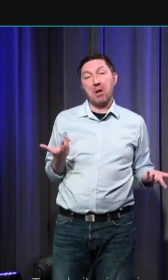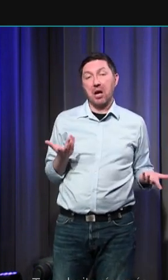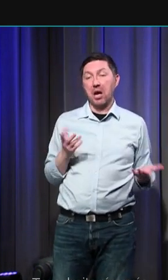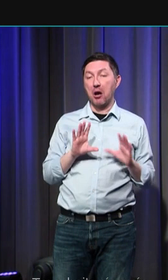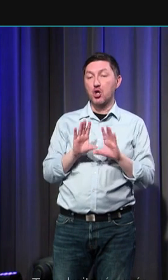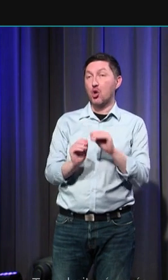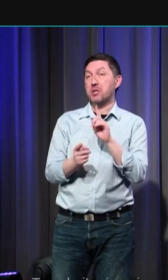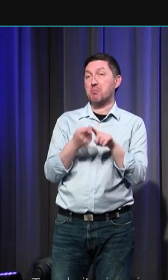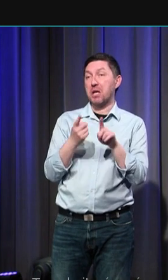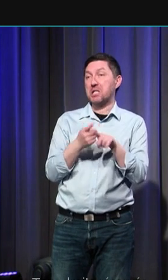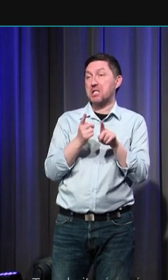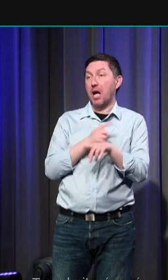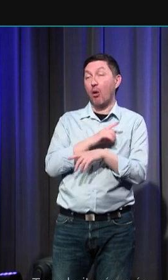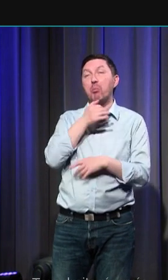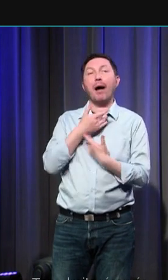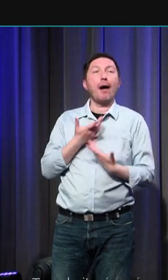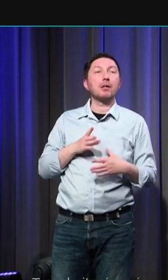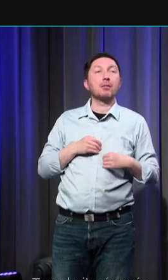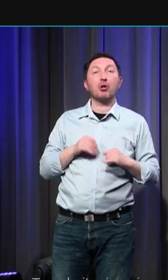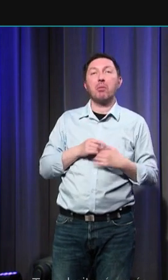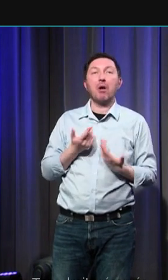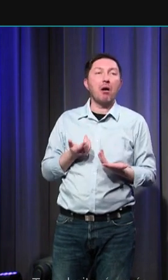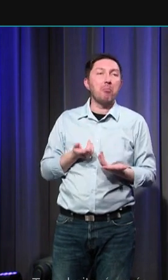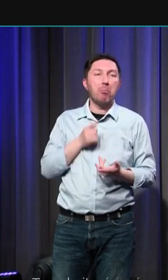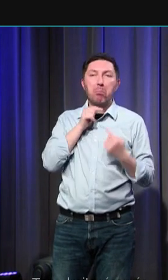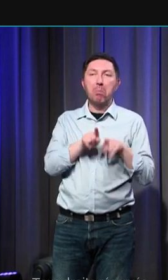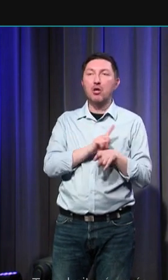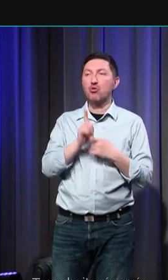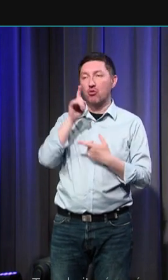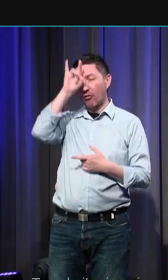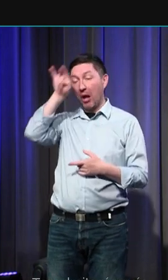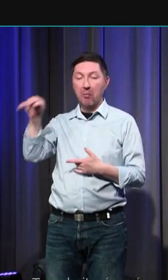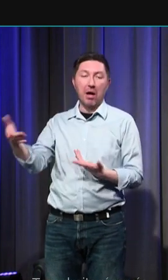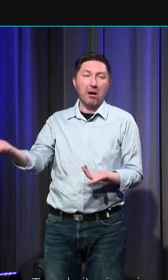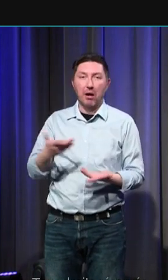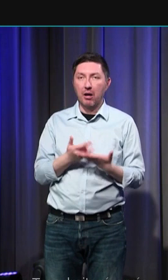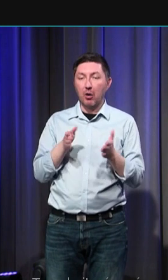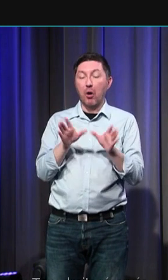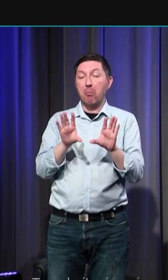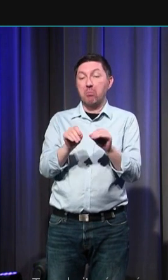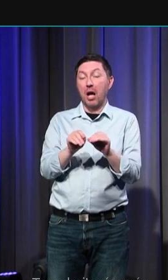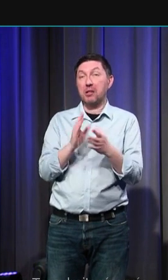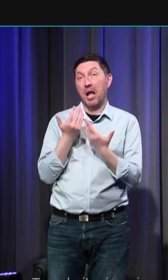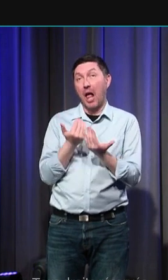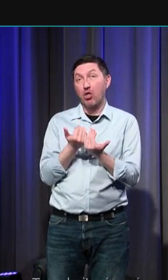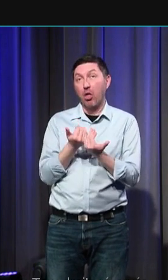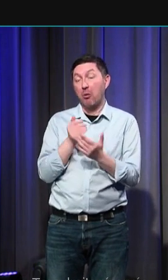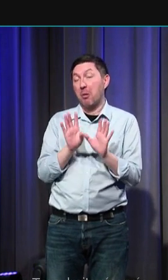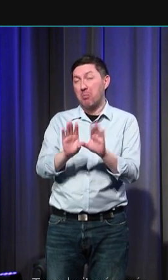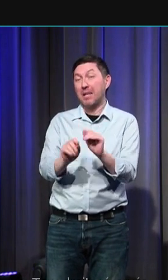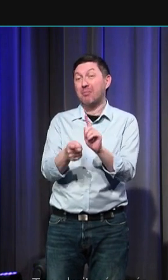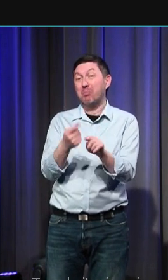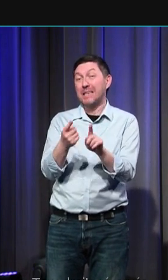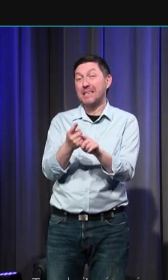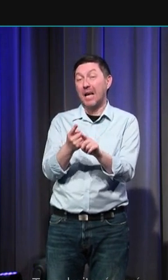et ces limbes ont permis à toutes ces âmes errantes mais enfermées d'attendre dans un endroit bien spécifique du paradis